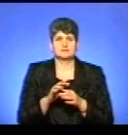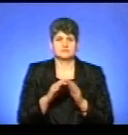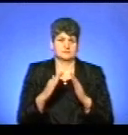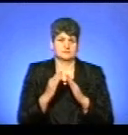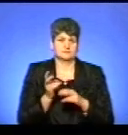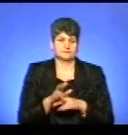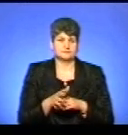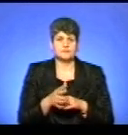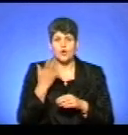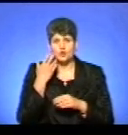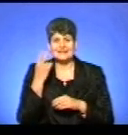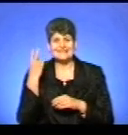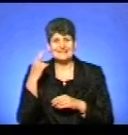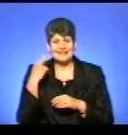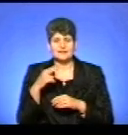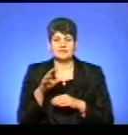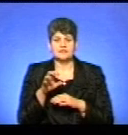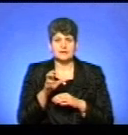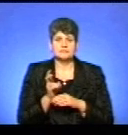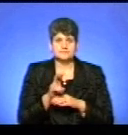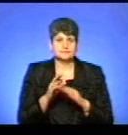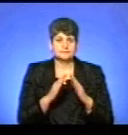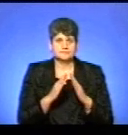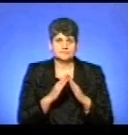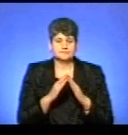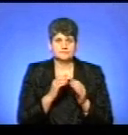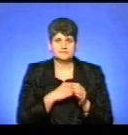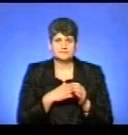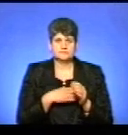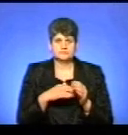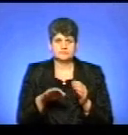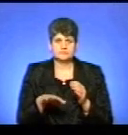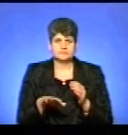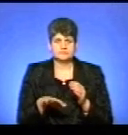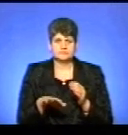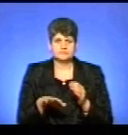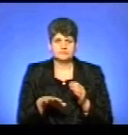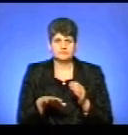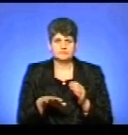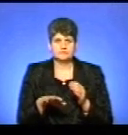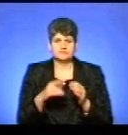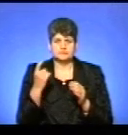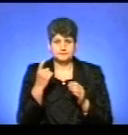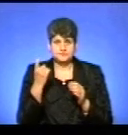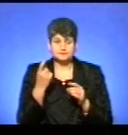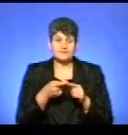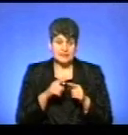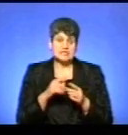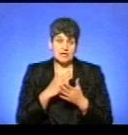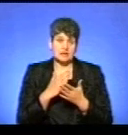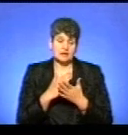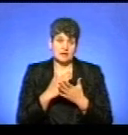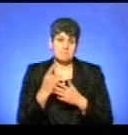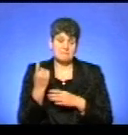дикі тварини заходять в помешкання приватних господарств, це є вже